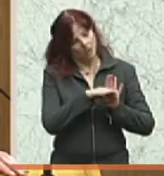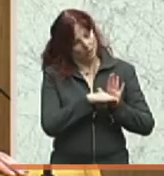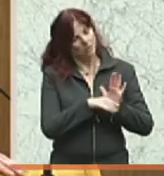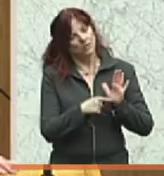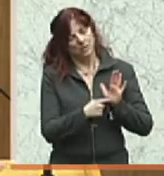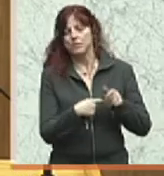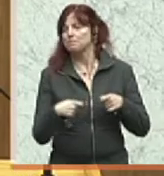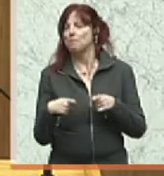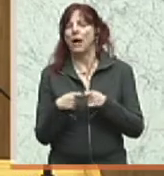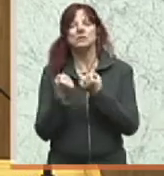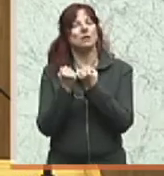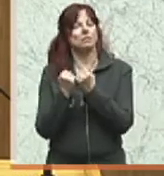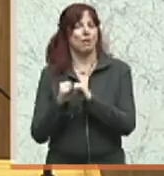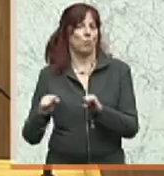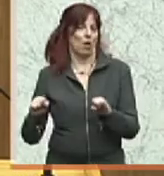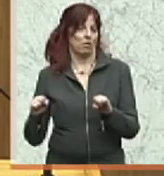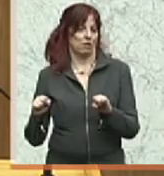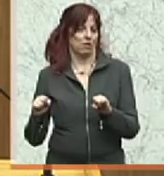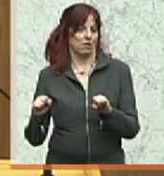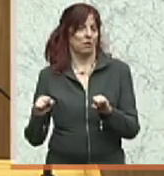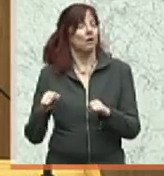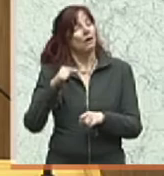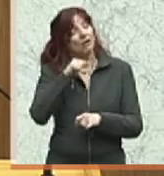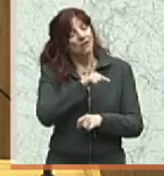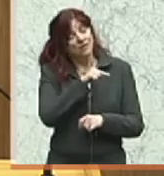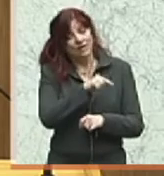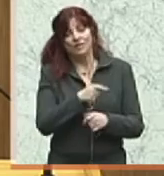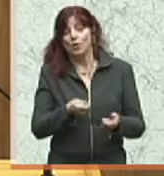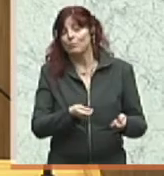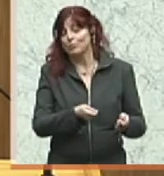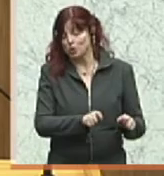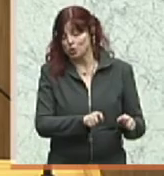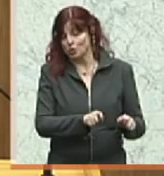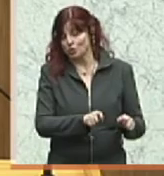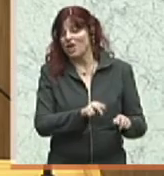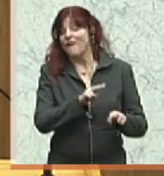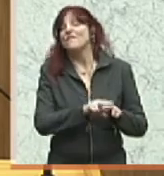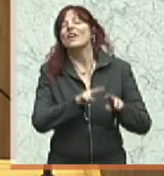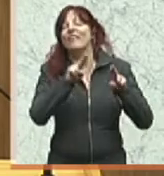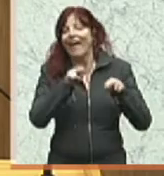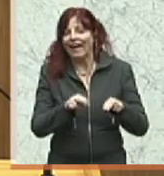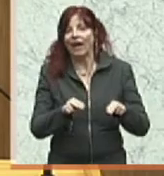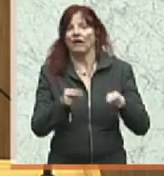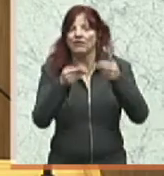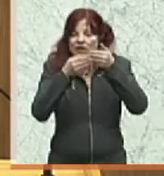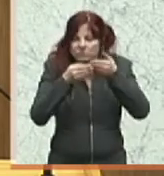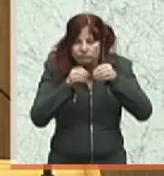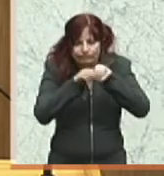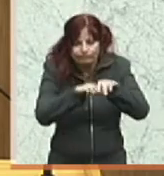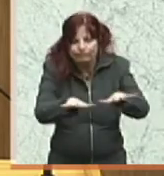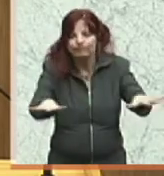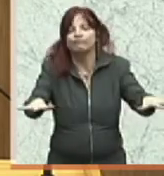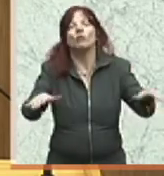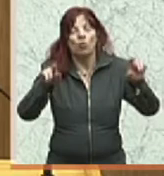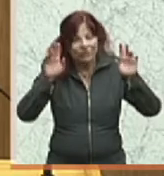ist. Es ist ein Beschluss, der, wenn wir den auch richtig transportieren und leben, zu einer